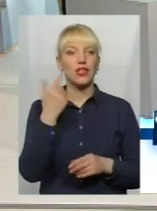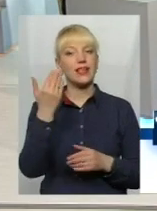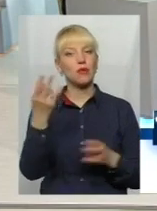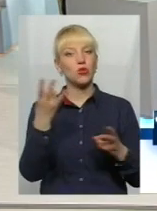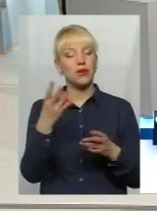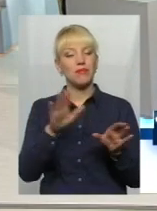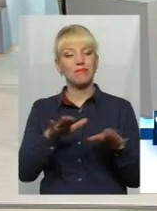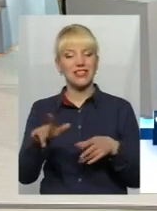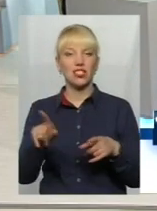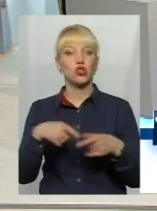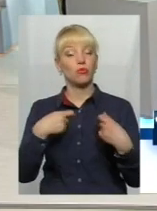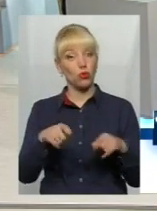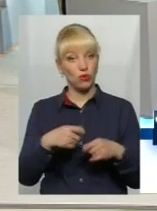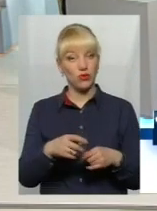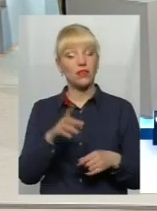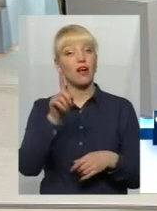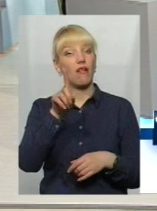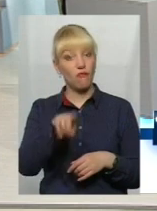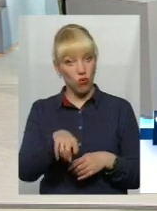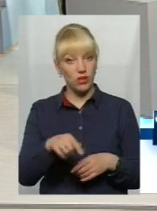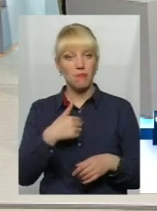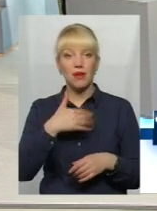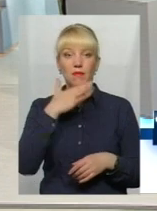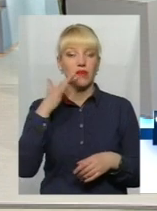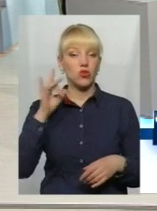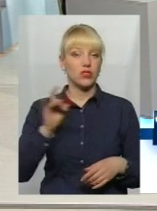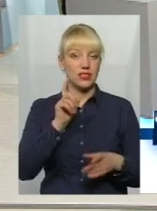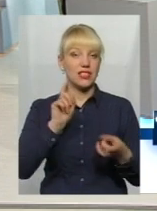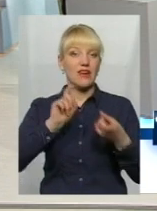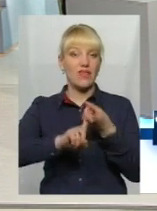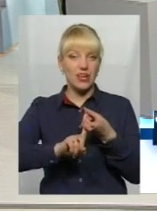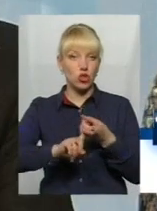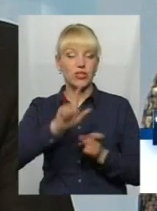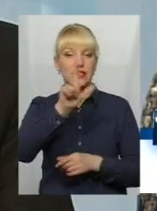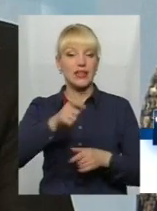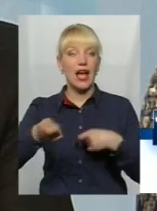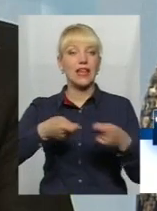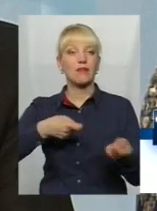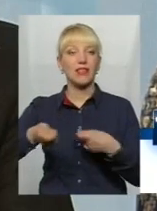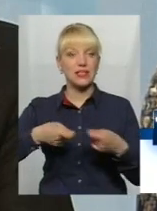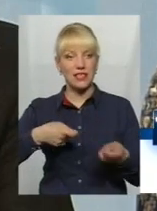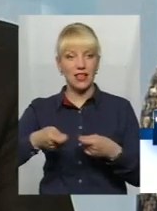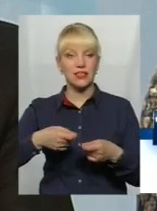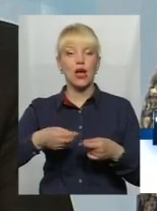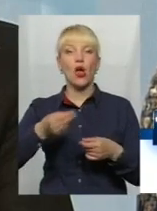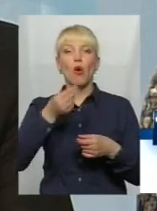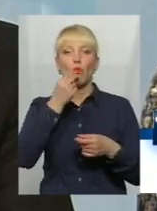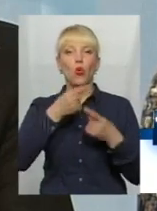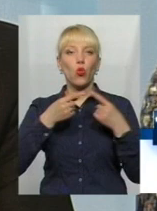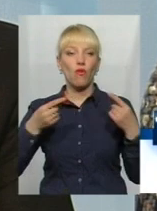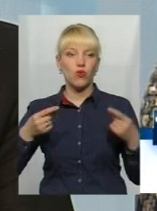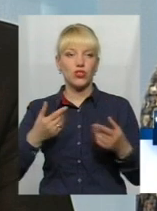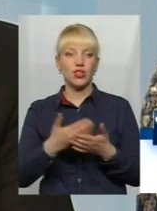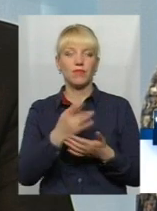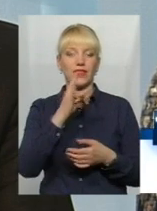для того, щоб вони торгували. Так от, ми неодноразово зв'язуємося з адміністрацією продовольчих ринків. Конкретно, ринк